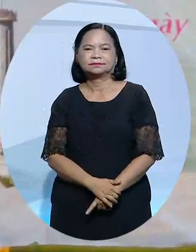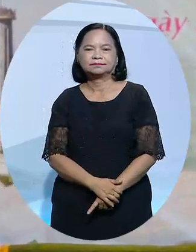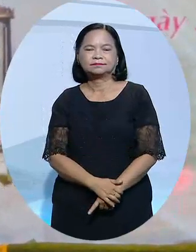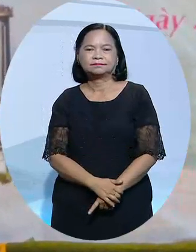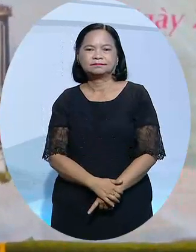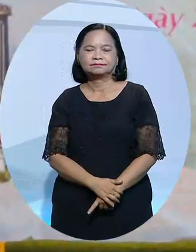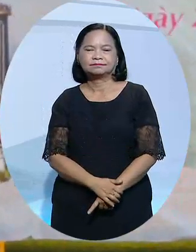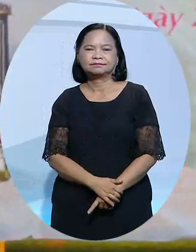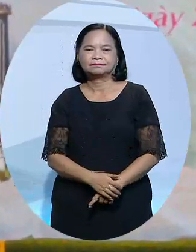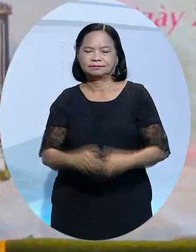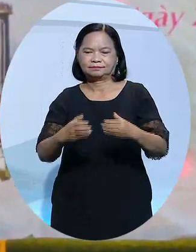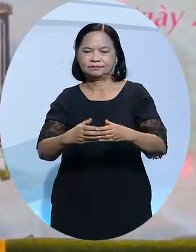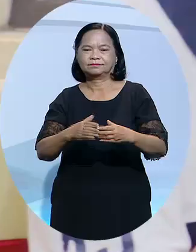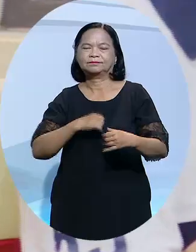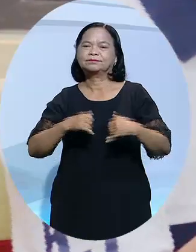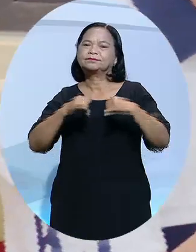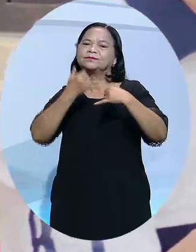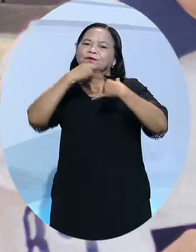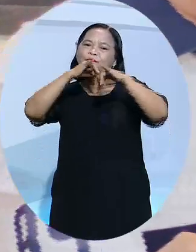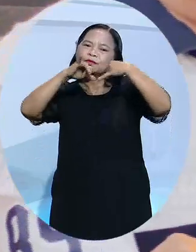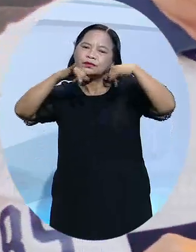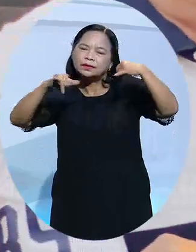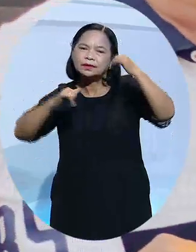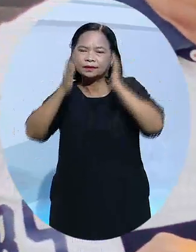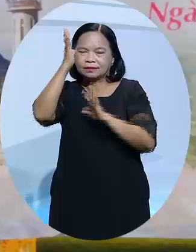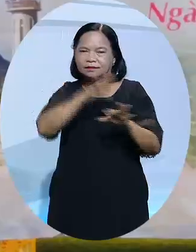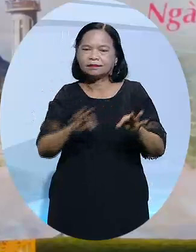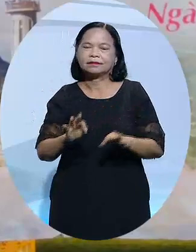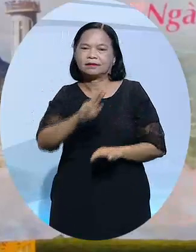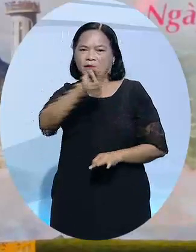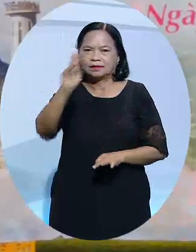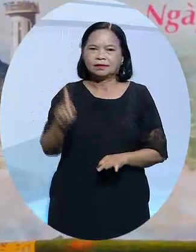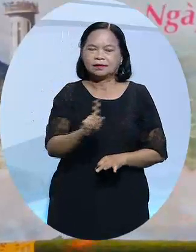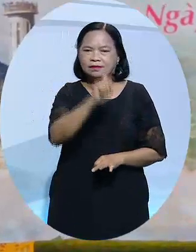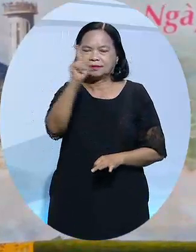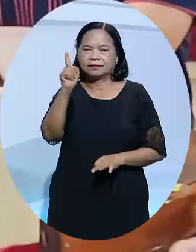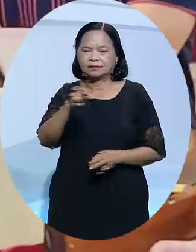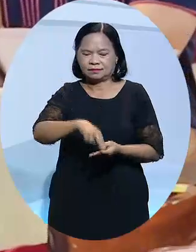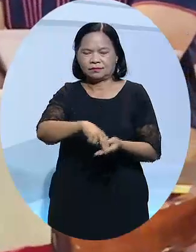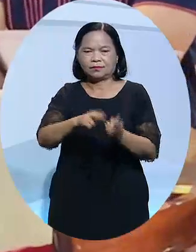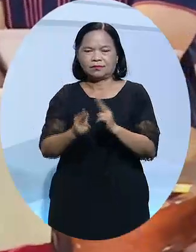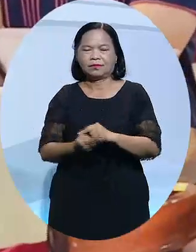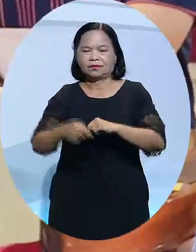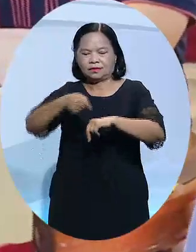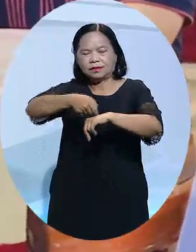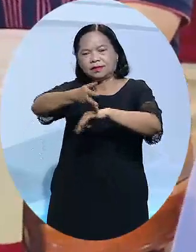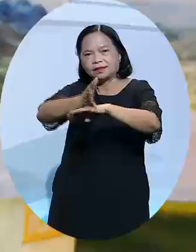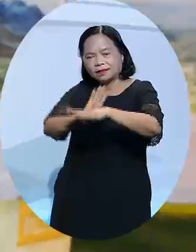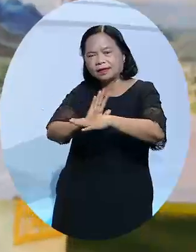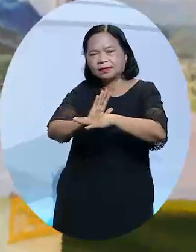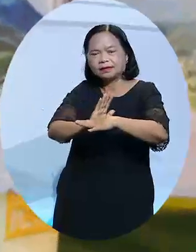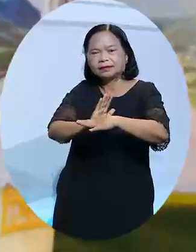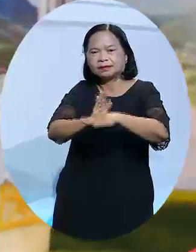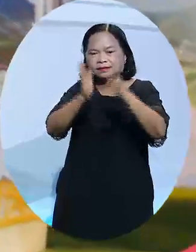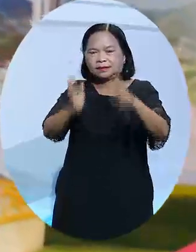Cũng trong dịp này, Hội Thầy Thuốc Trẻ TP.HCM đã tập hướng hướng dẫn sử dụng ứng dụng Dr. Home cho Bệnh viện Phục hồi chức năng tỉnh, ngành y tế, ký kết